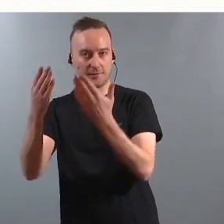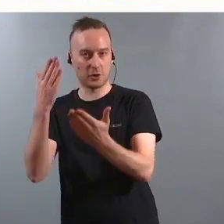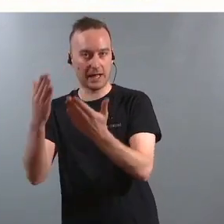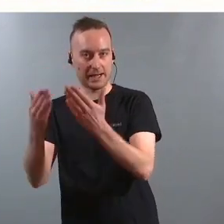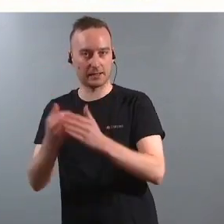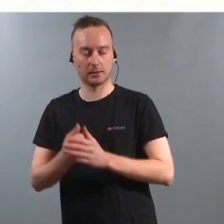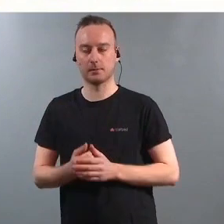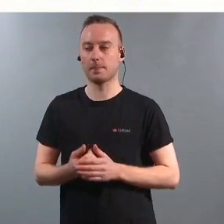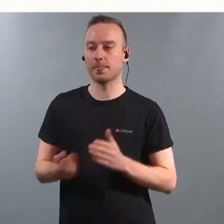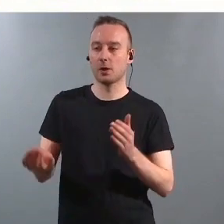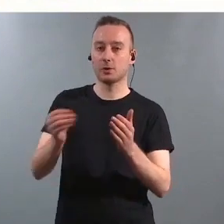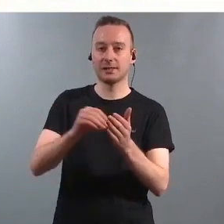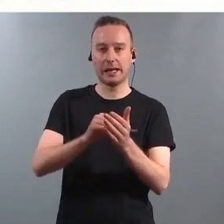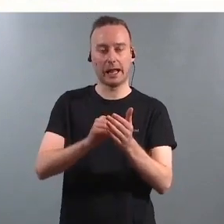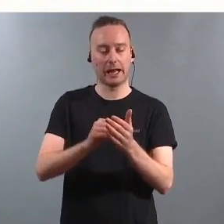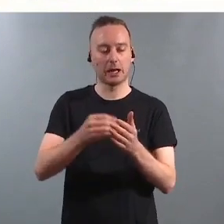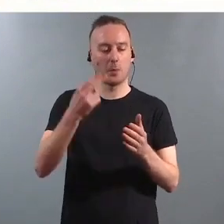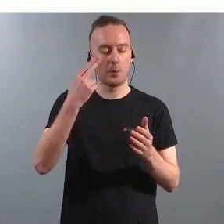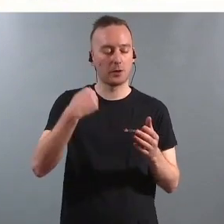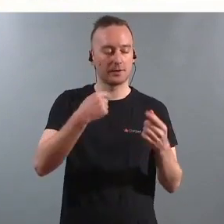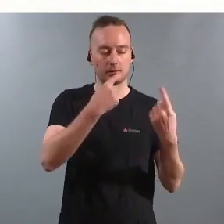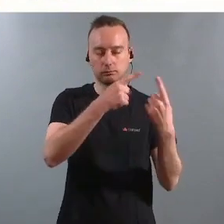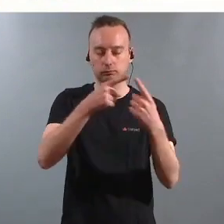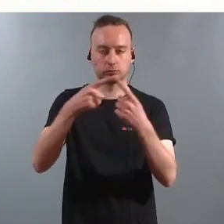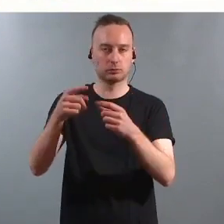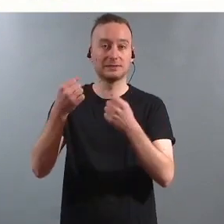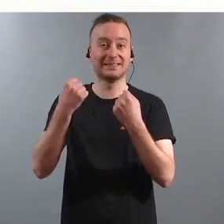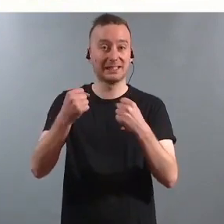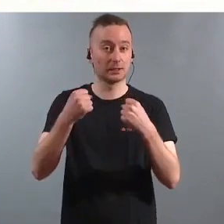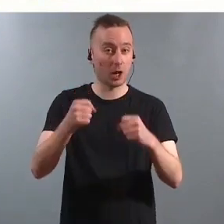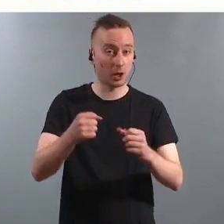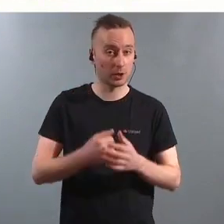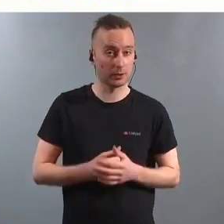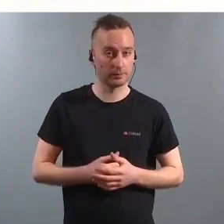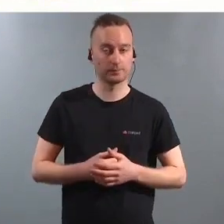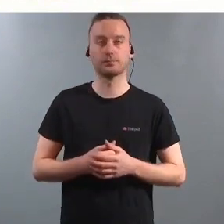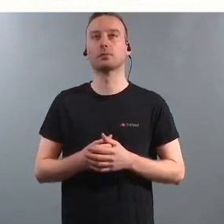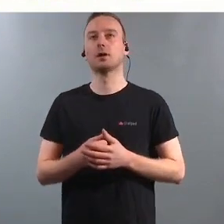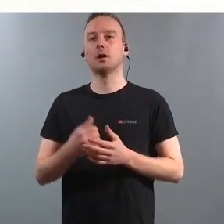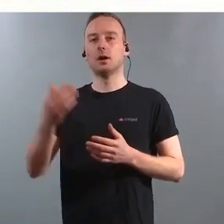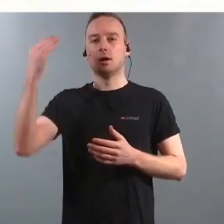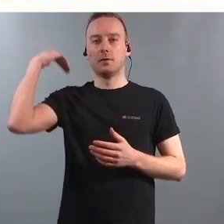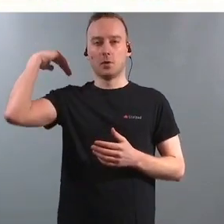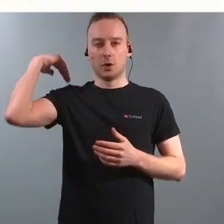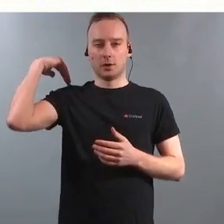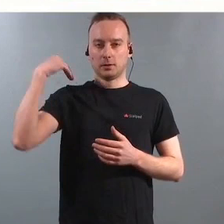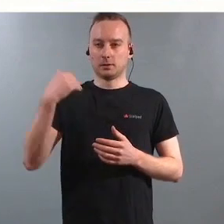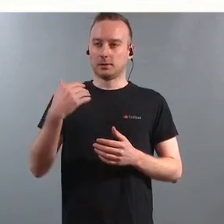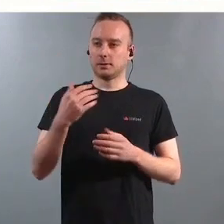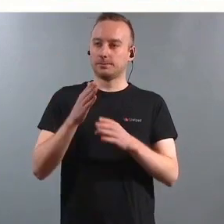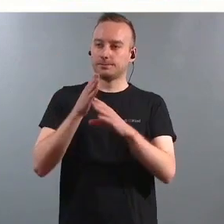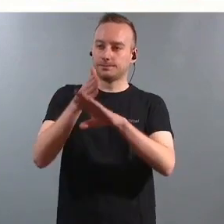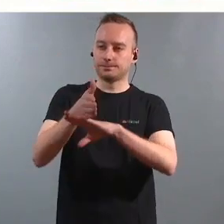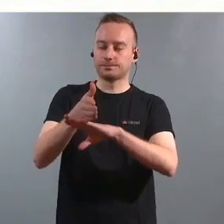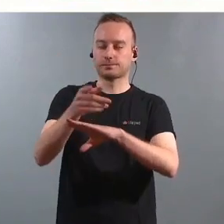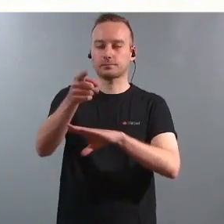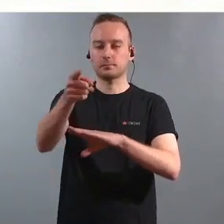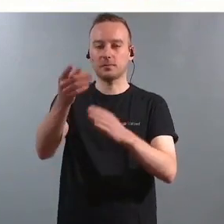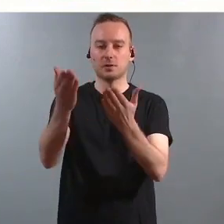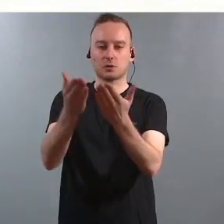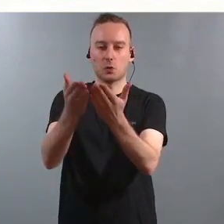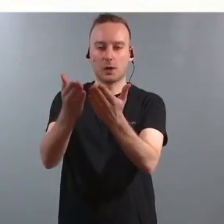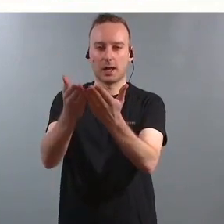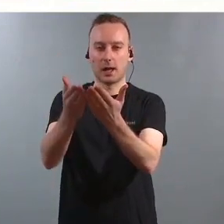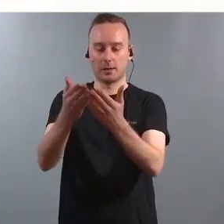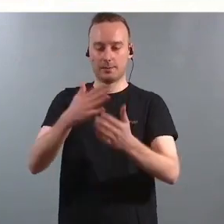bruker tid på å prøve ut ulike tiltak. Jeg var ute ved en skole i min kommune her